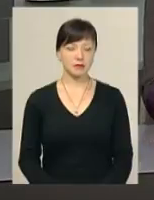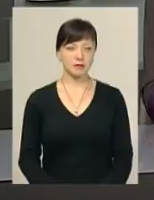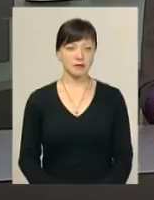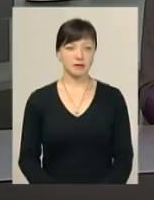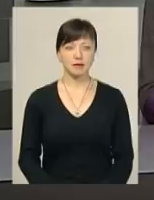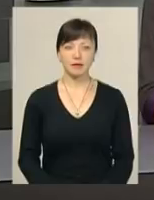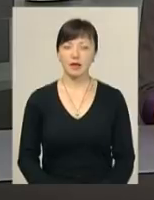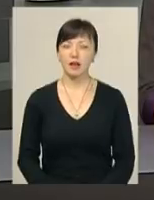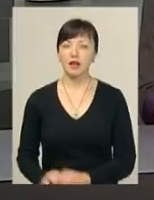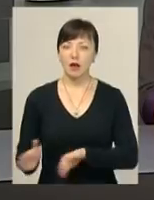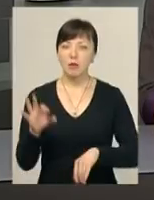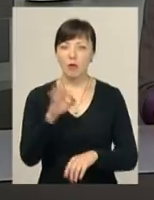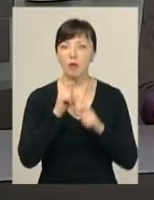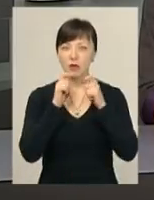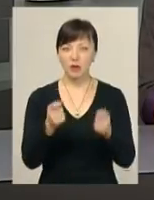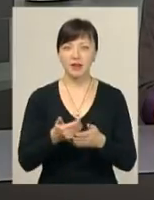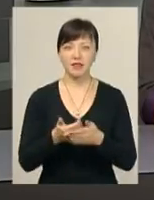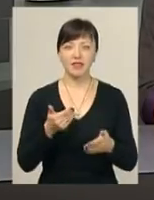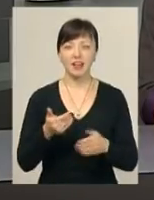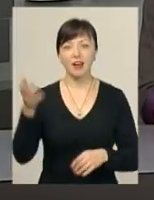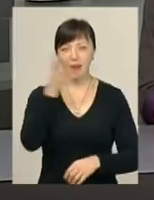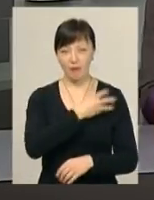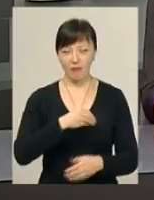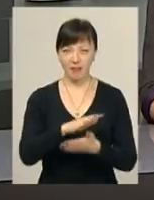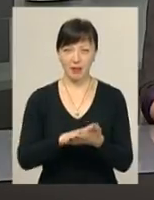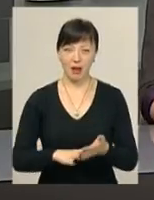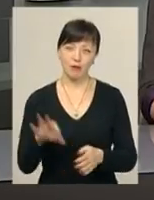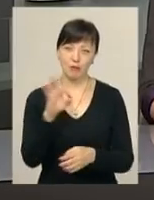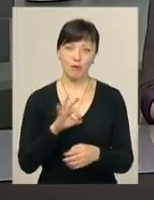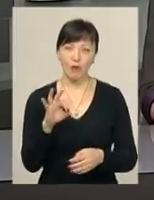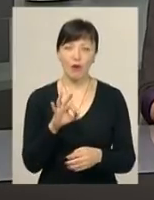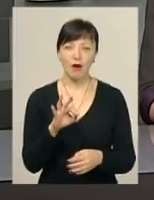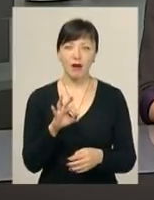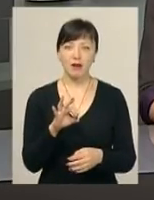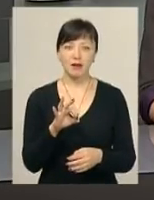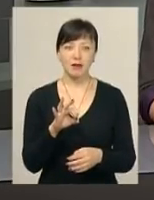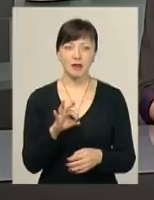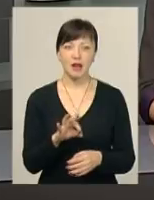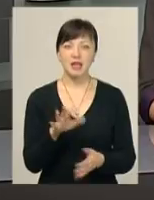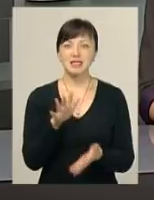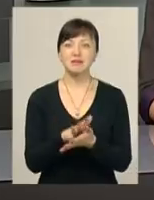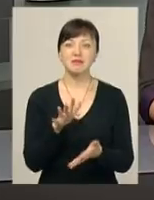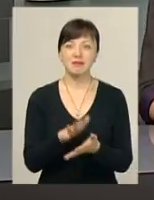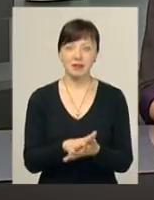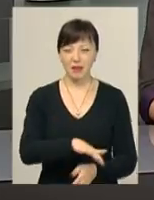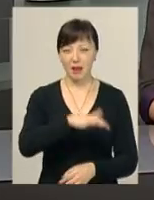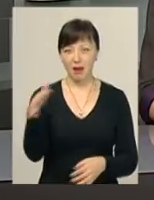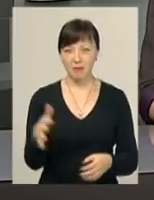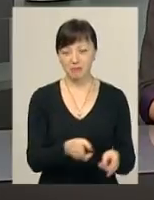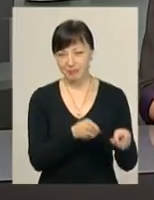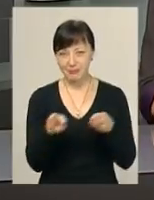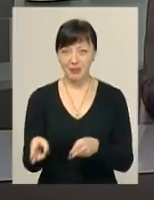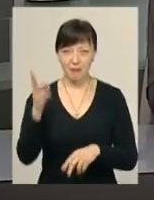Про подарунок від культурної столиці України далі у випуску. Йдеться про кочове львівське сміття, котре добандрувало до